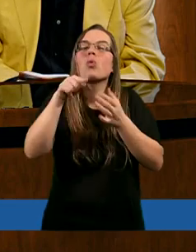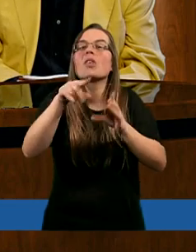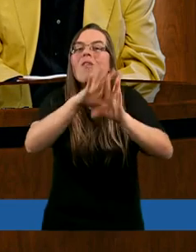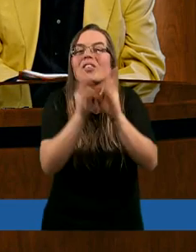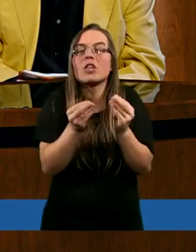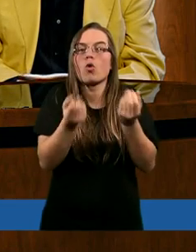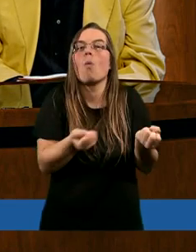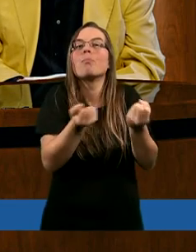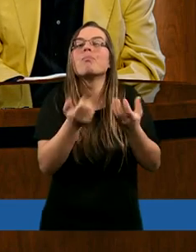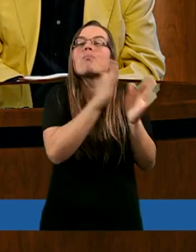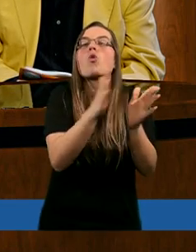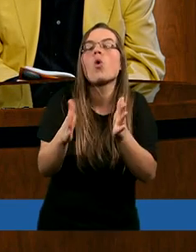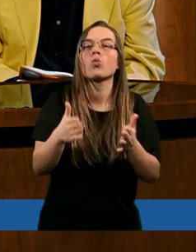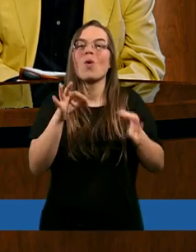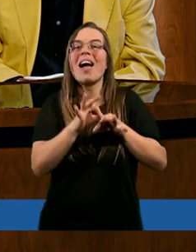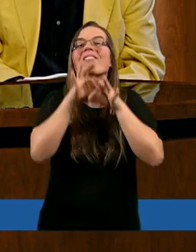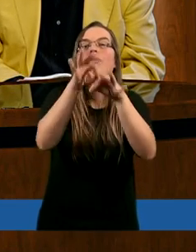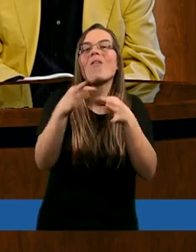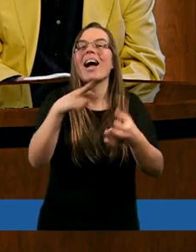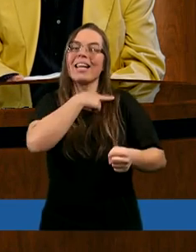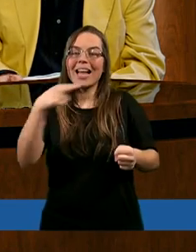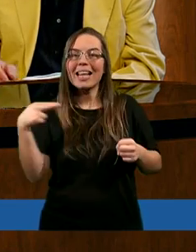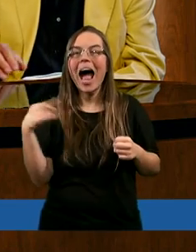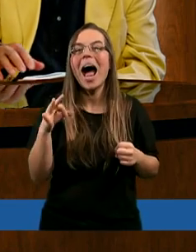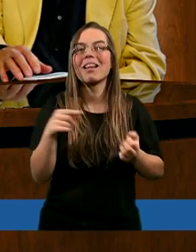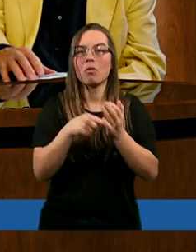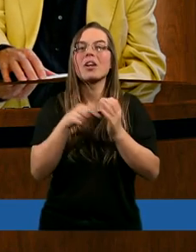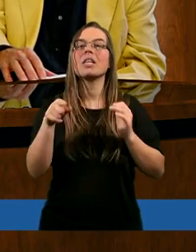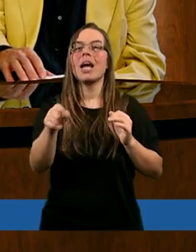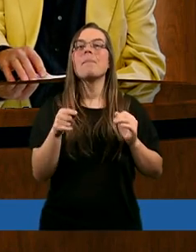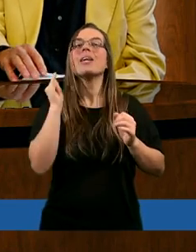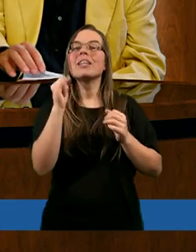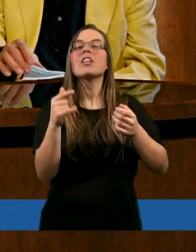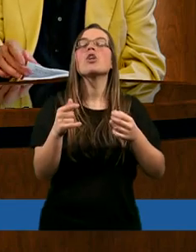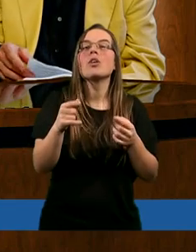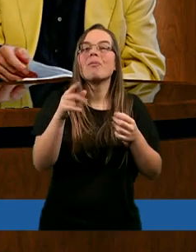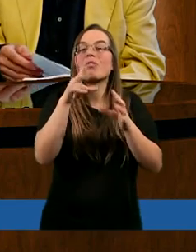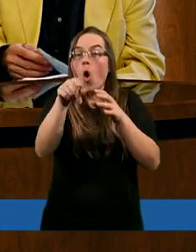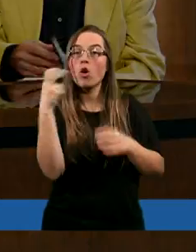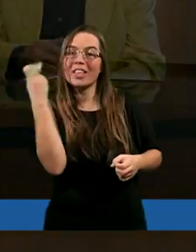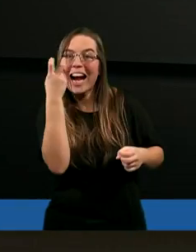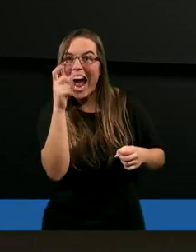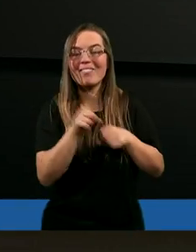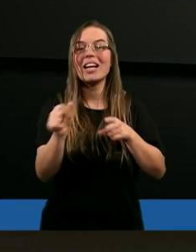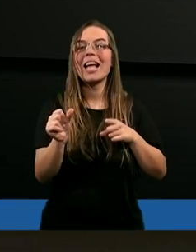porządkuje, wprowadza ład. I co ciekawe,